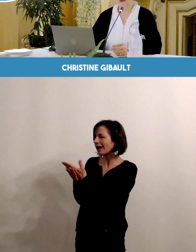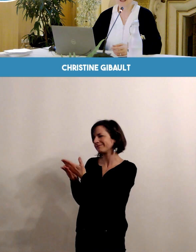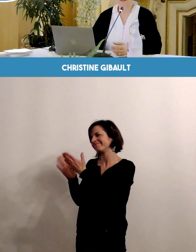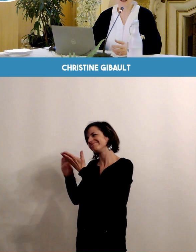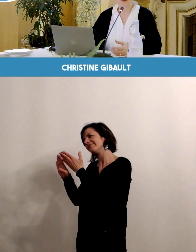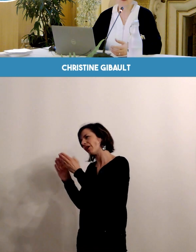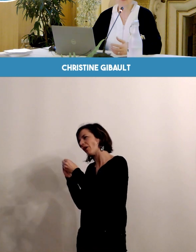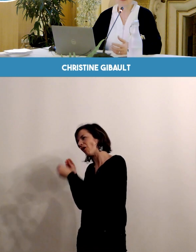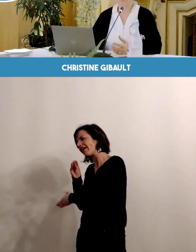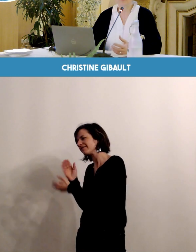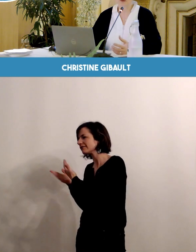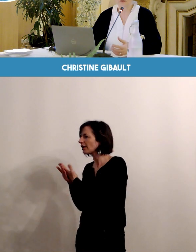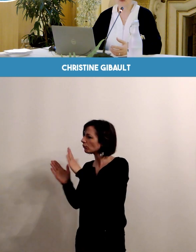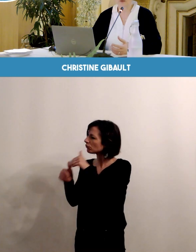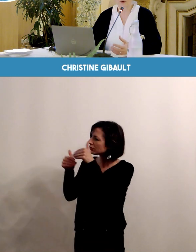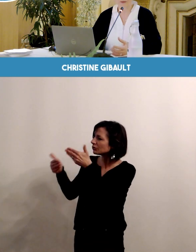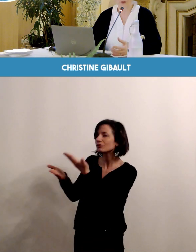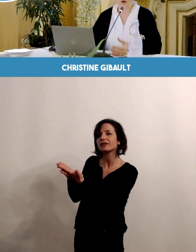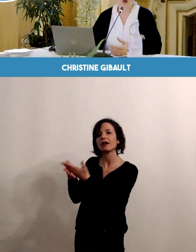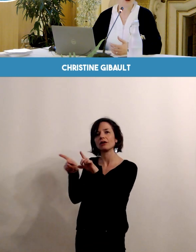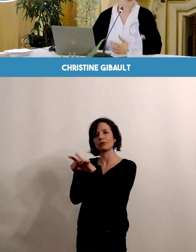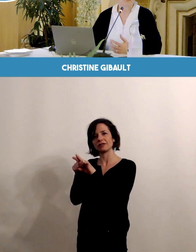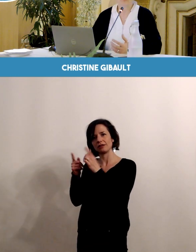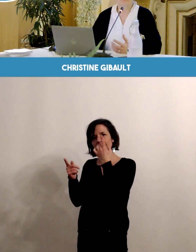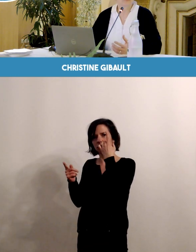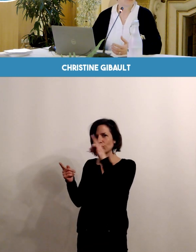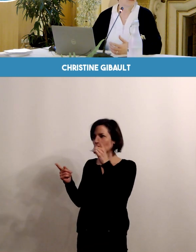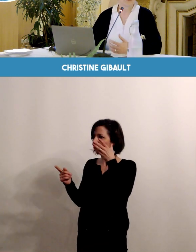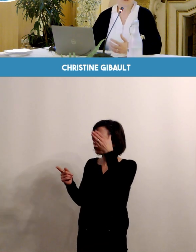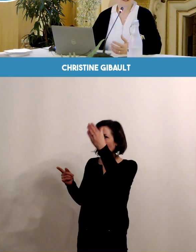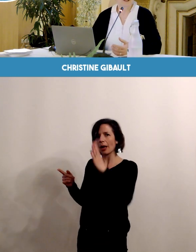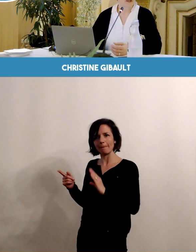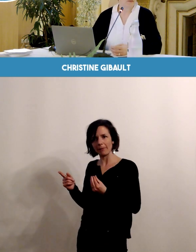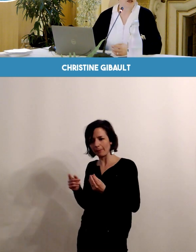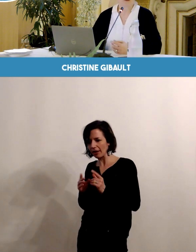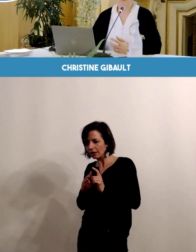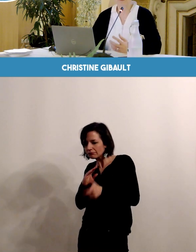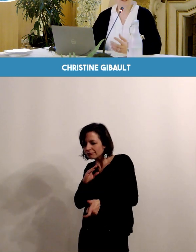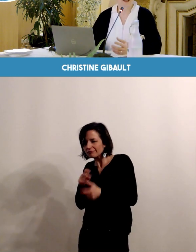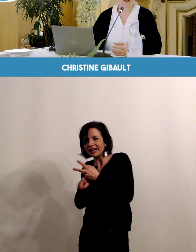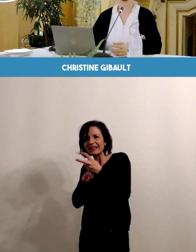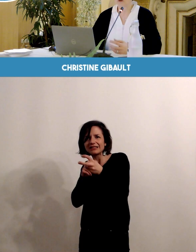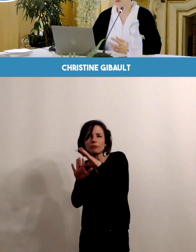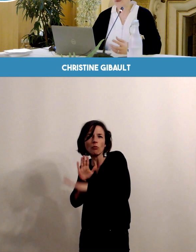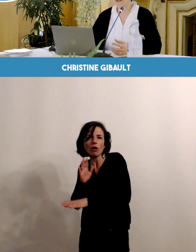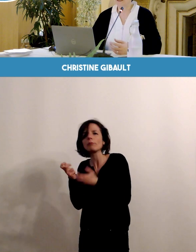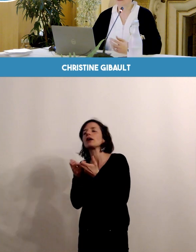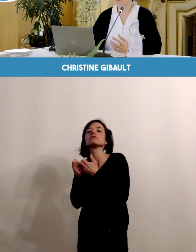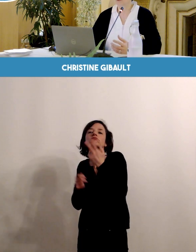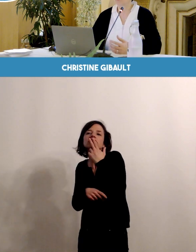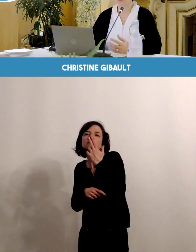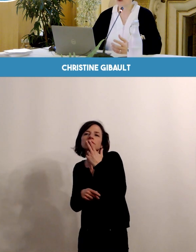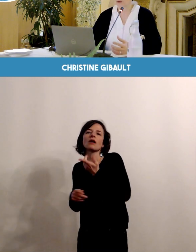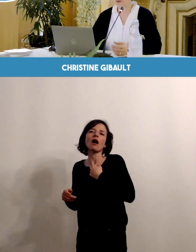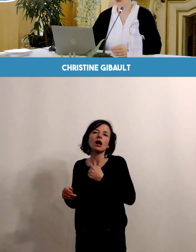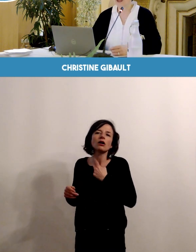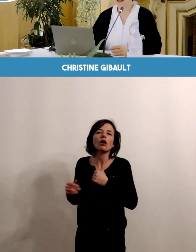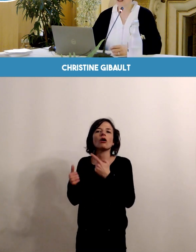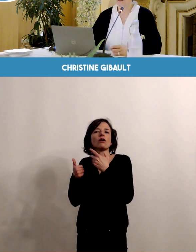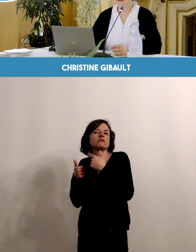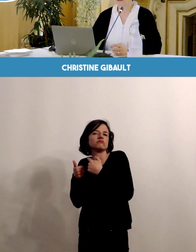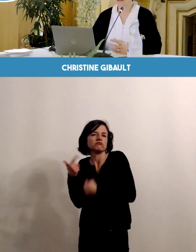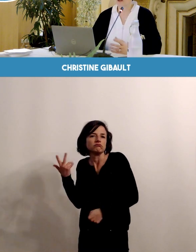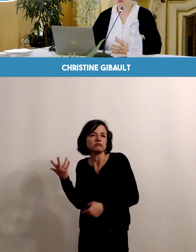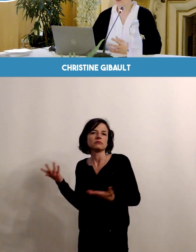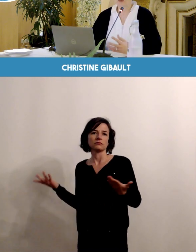sur votre santé, celles de votre futur enfant. On peut citer le tabac, peut citer l'alcool, peut citer un certain nombre de choses